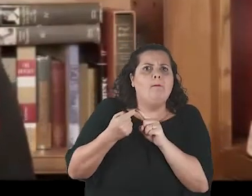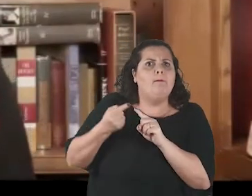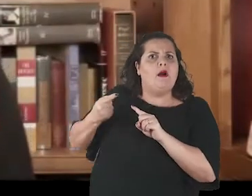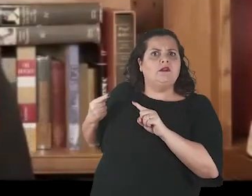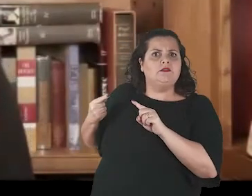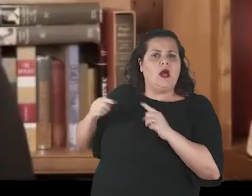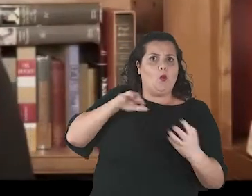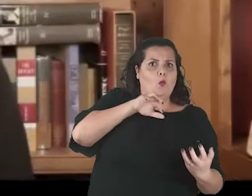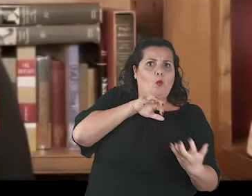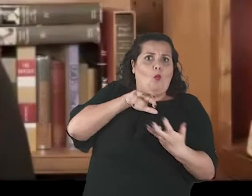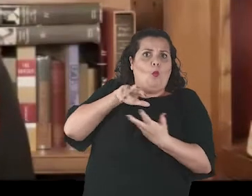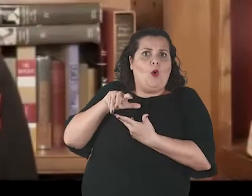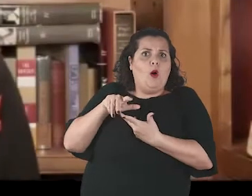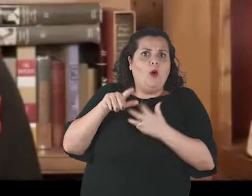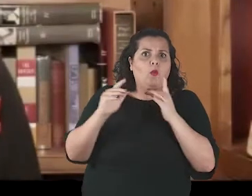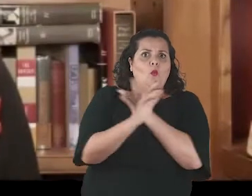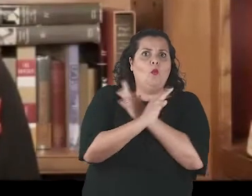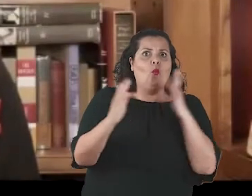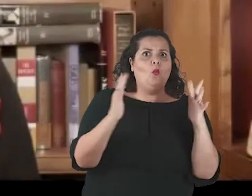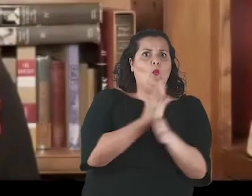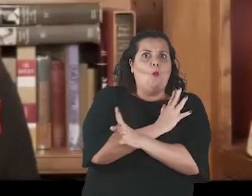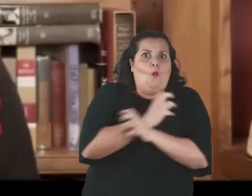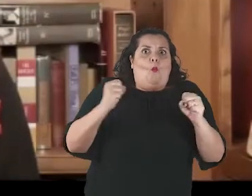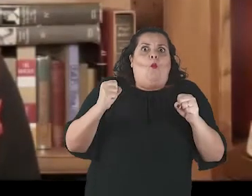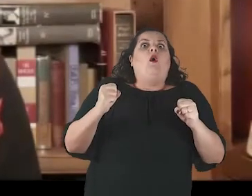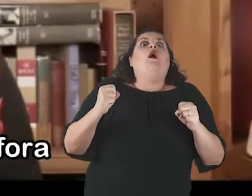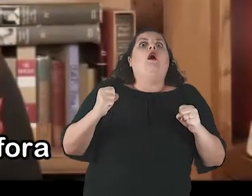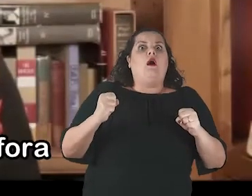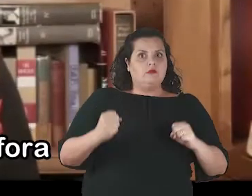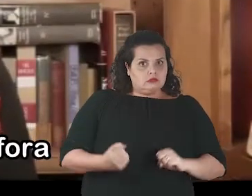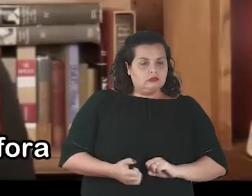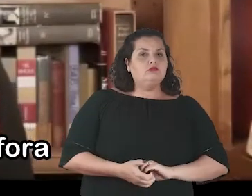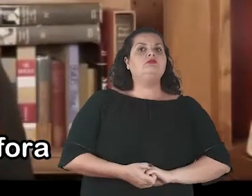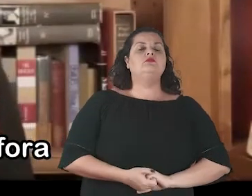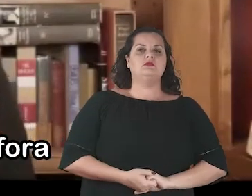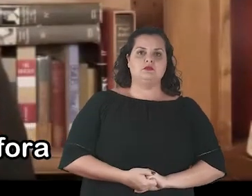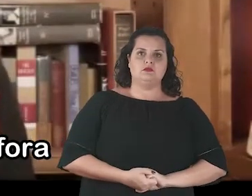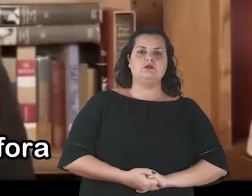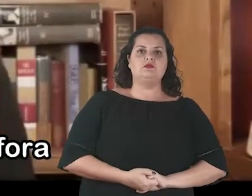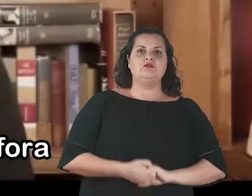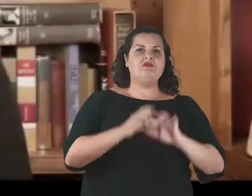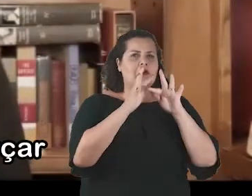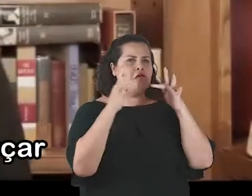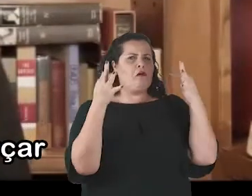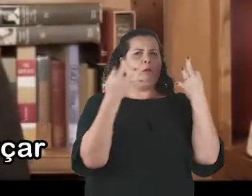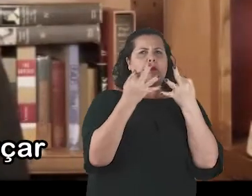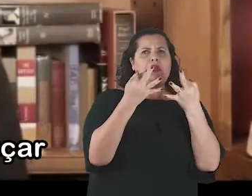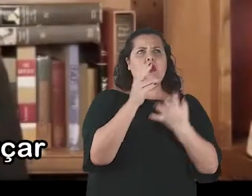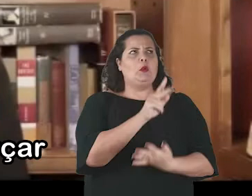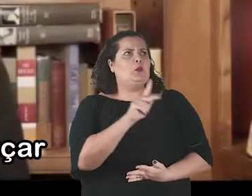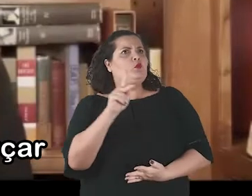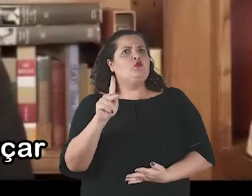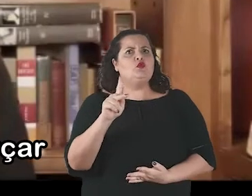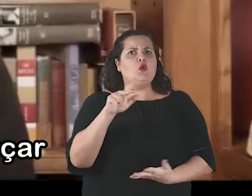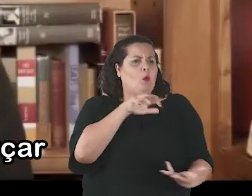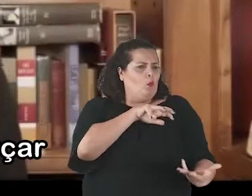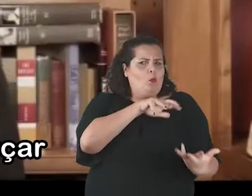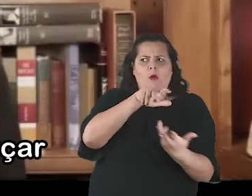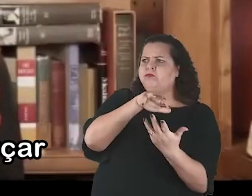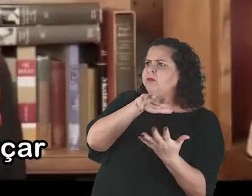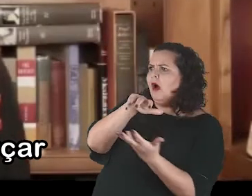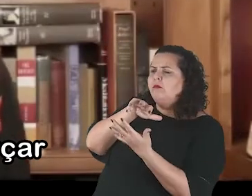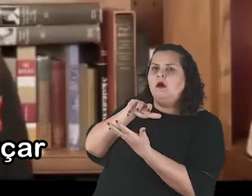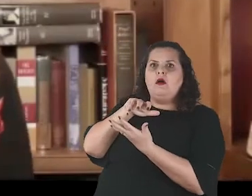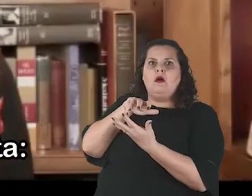much of the world went into lockdown. Families and teachers around the world abruptly found